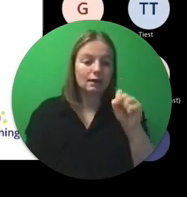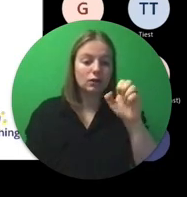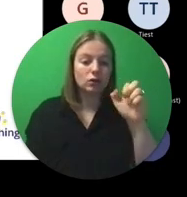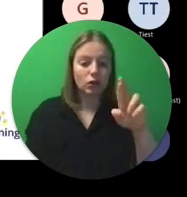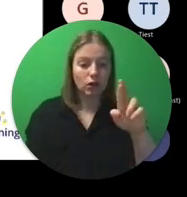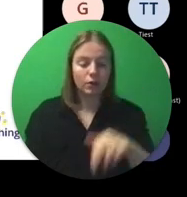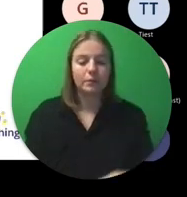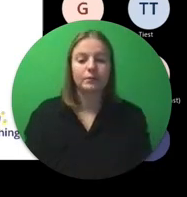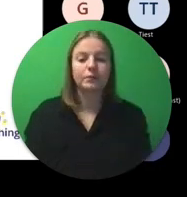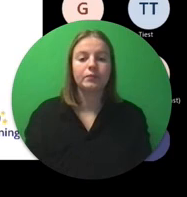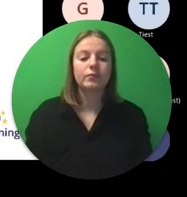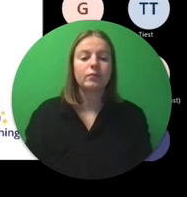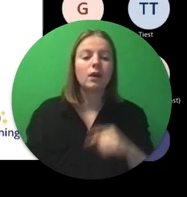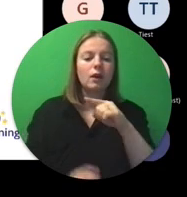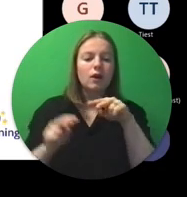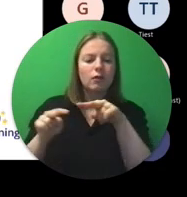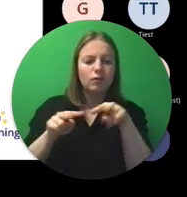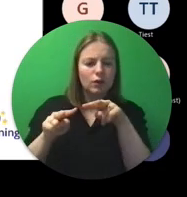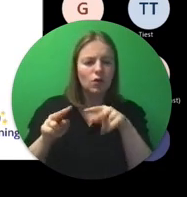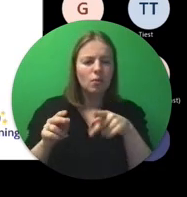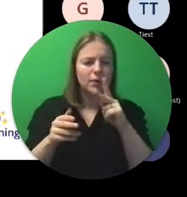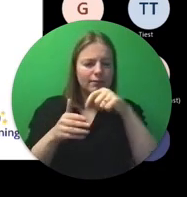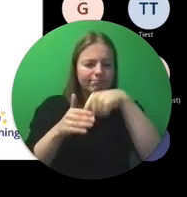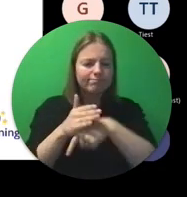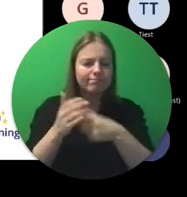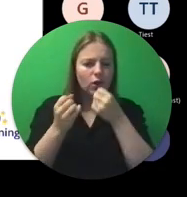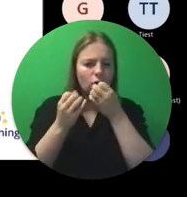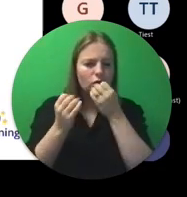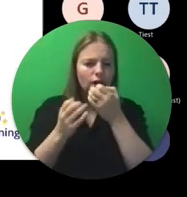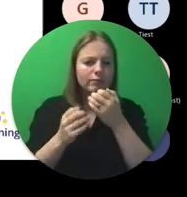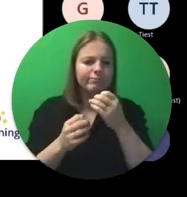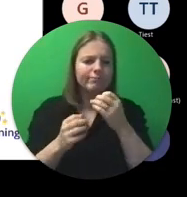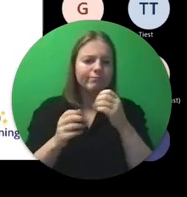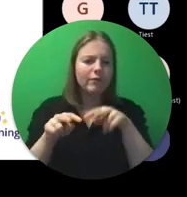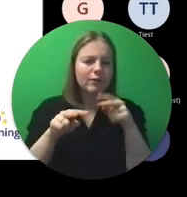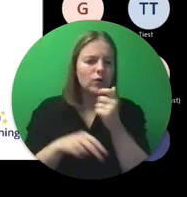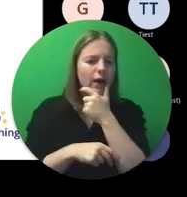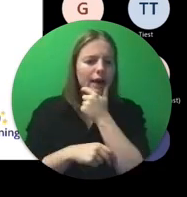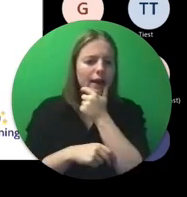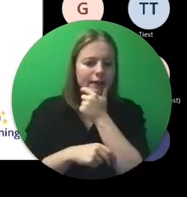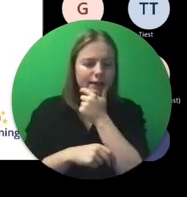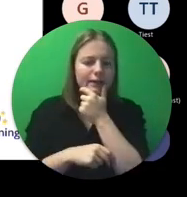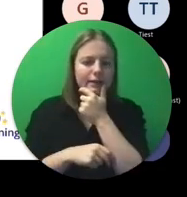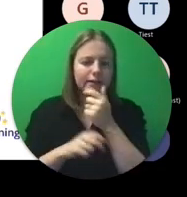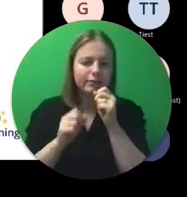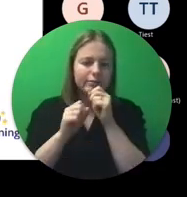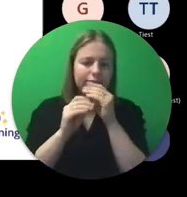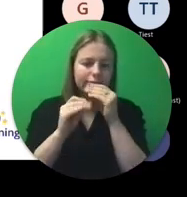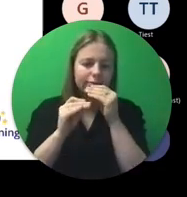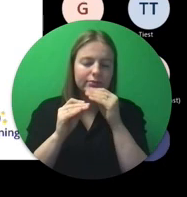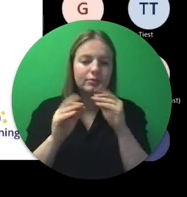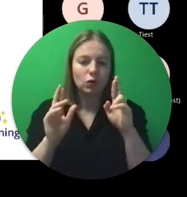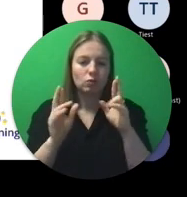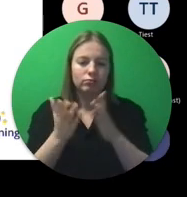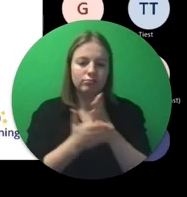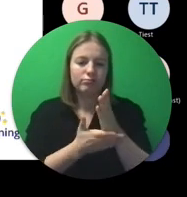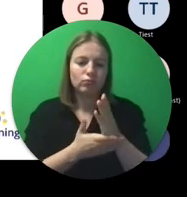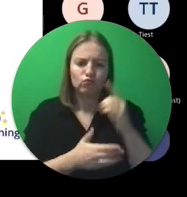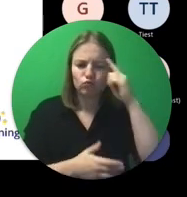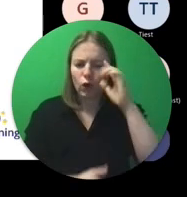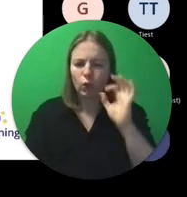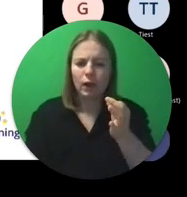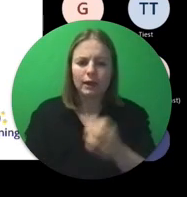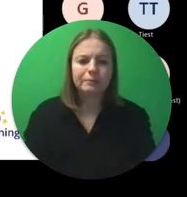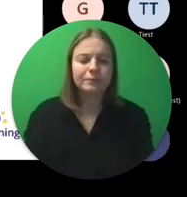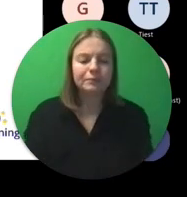In dit filmpje krijg je iets meer uitleg. Het is Engelstalig, dus ik hoop dat dit voor jullie lukt. Maar ik veronderstel van wel.